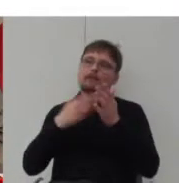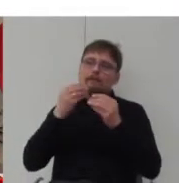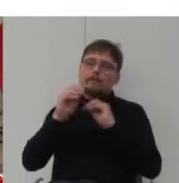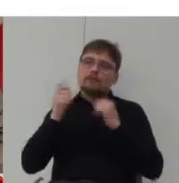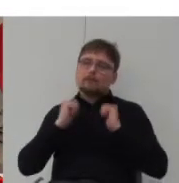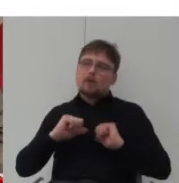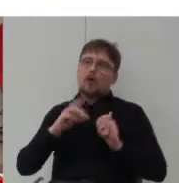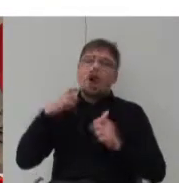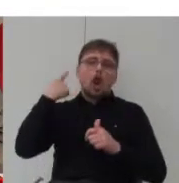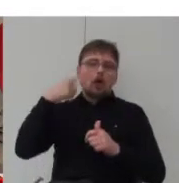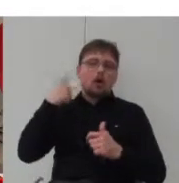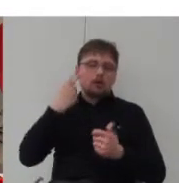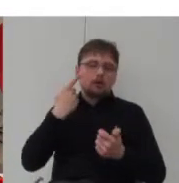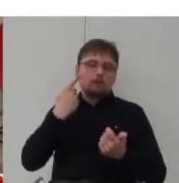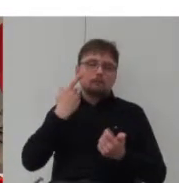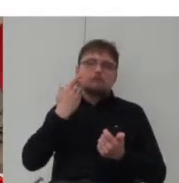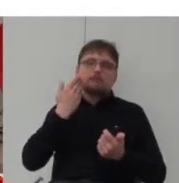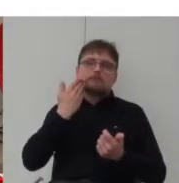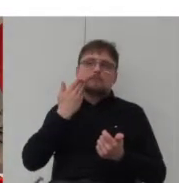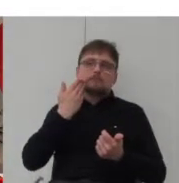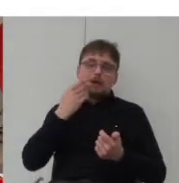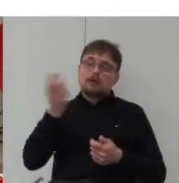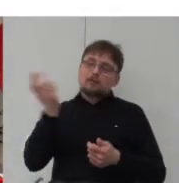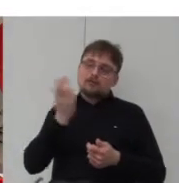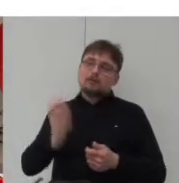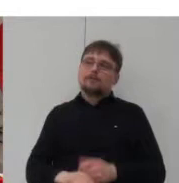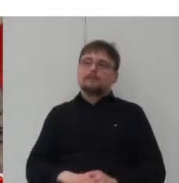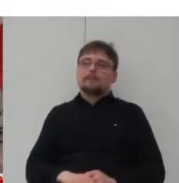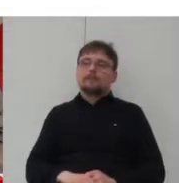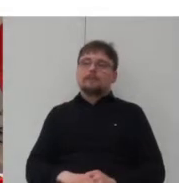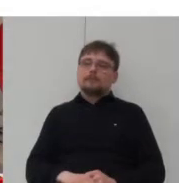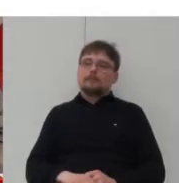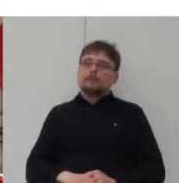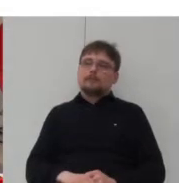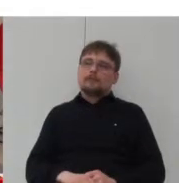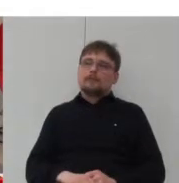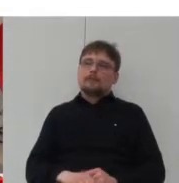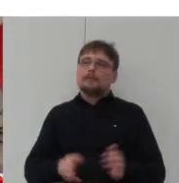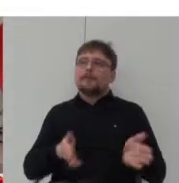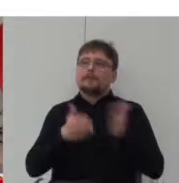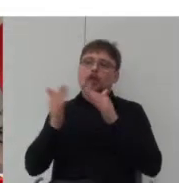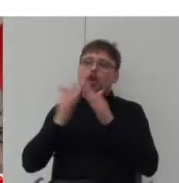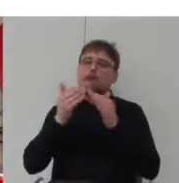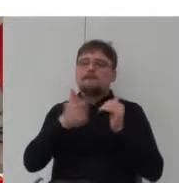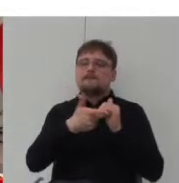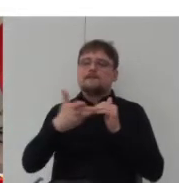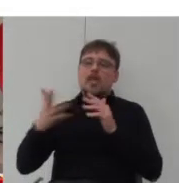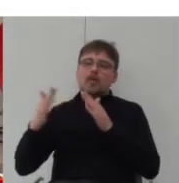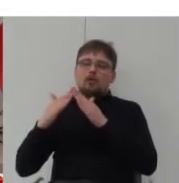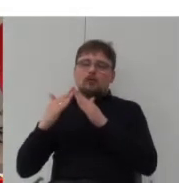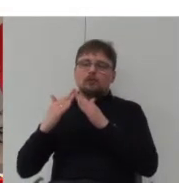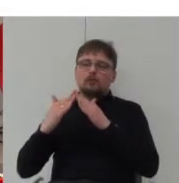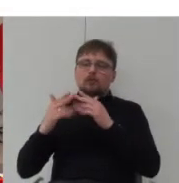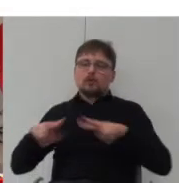z Londynu jest też bardzo bardzo ciekawy no i następnie domy wielorodzinne gdzie dochodzi do